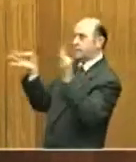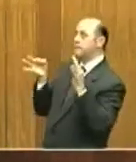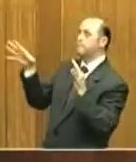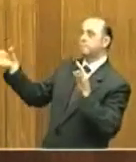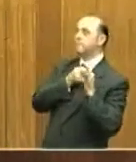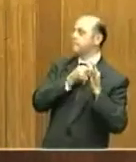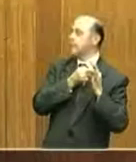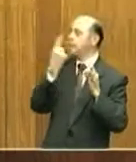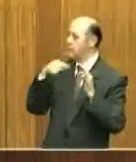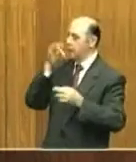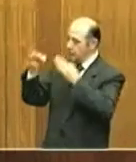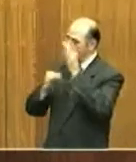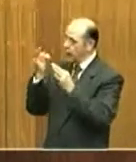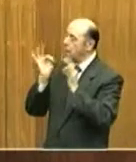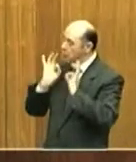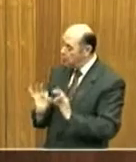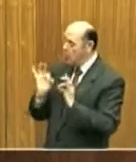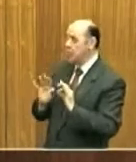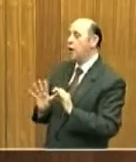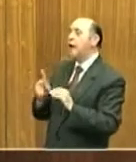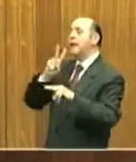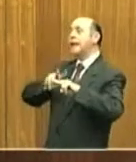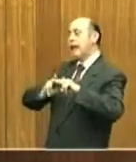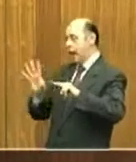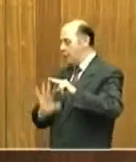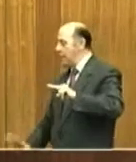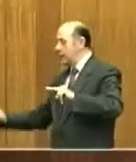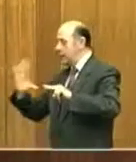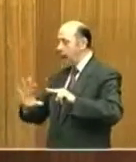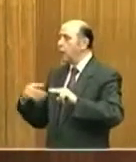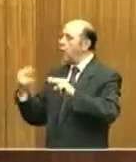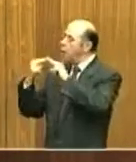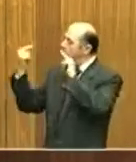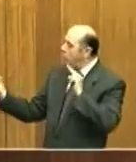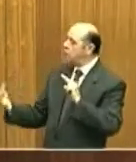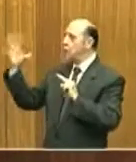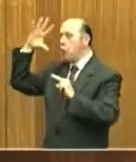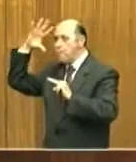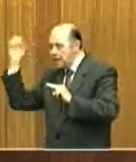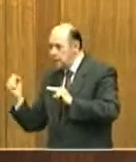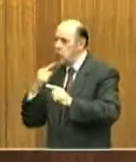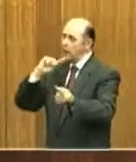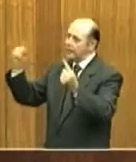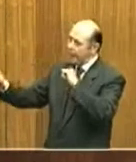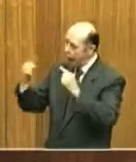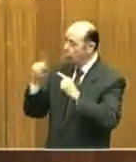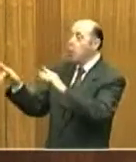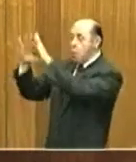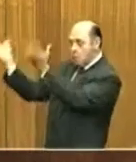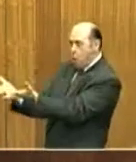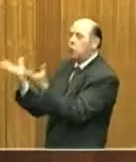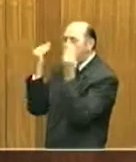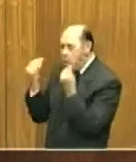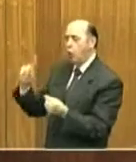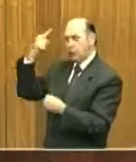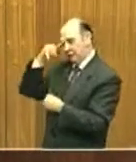dell'italiano nel Mediterraneo, ponte di comprensione e di dialogo in un mondo che sappiamo complesso e spesso attraversato